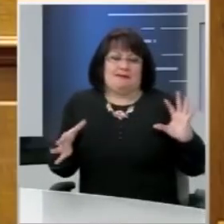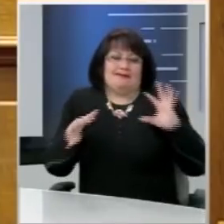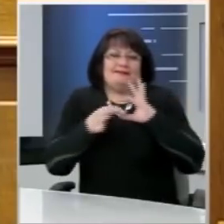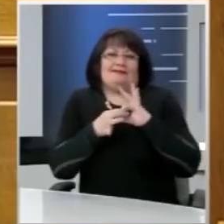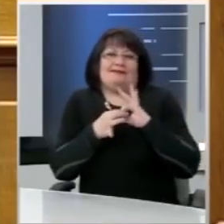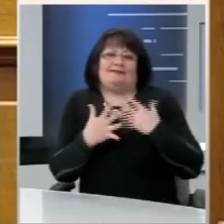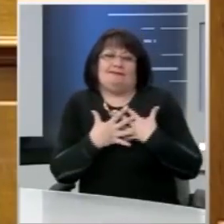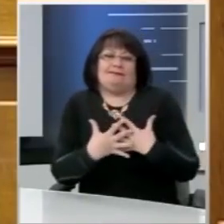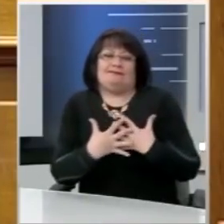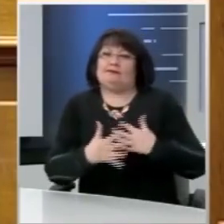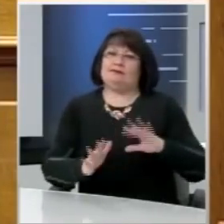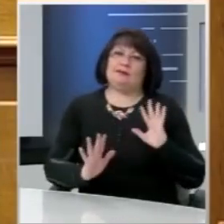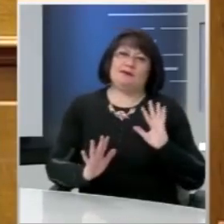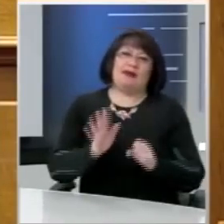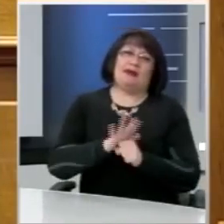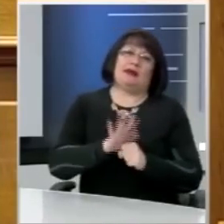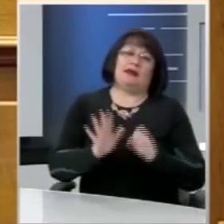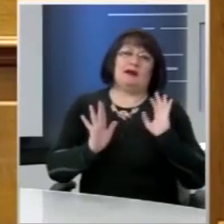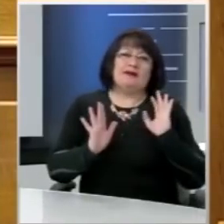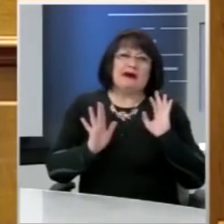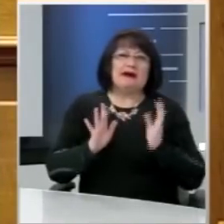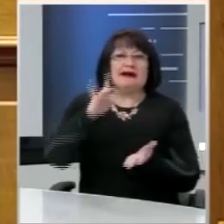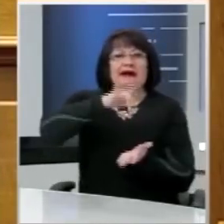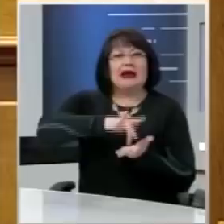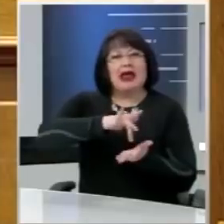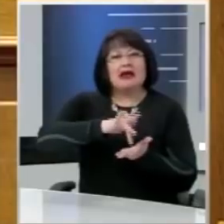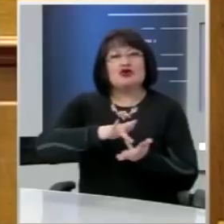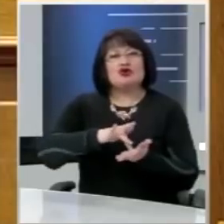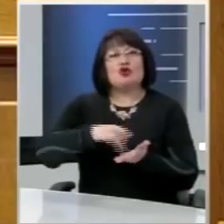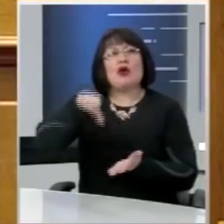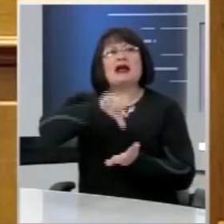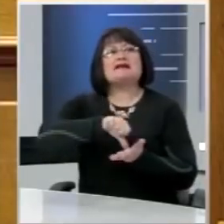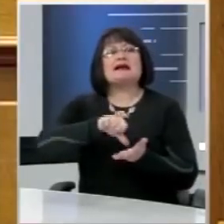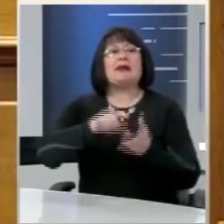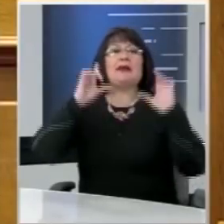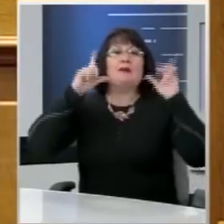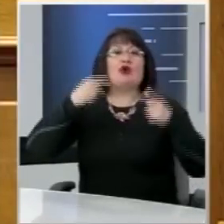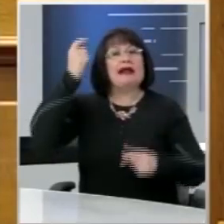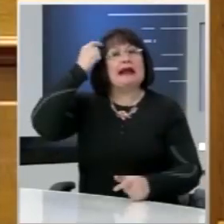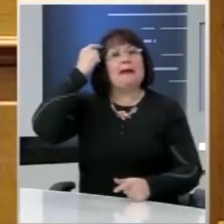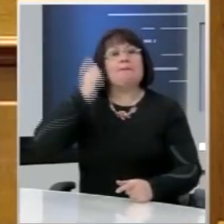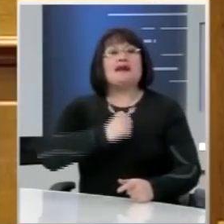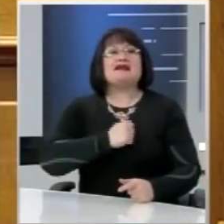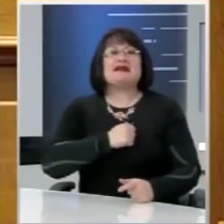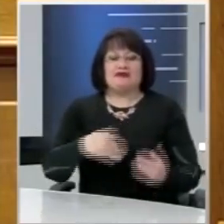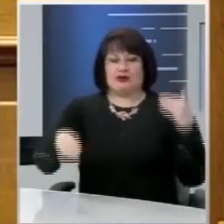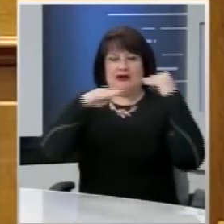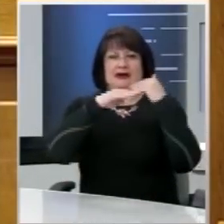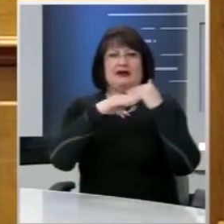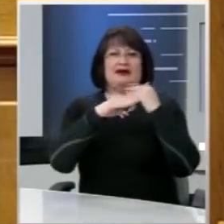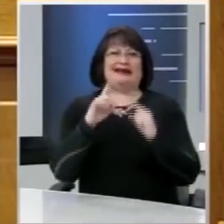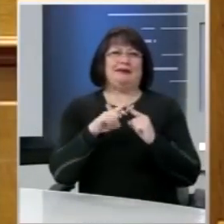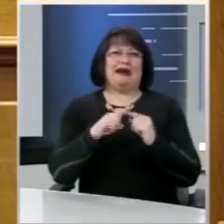Άλλωστε, στον πυρήνα ακόμα και της αστικής δημοκρατικής αντίληψης για την τυπική ισότητα του